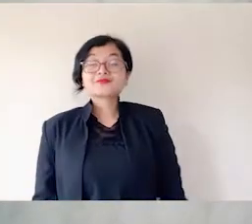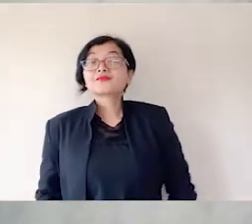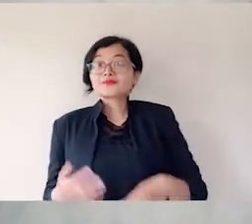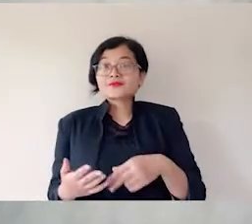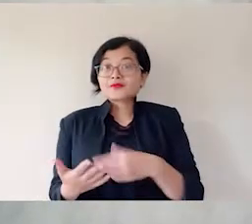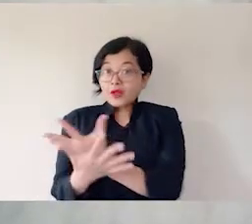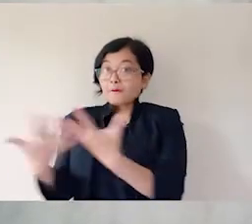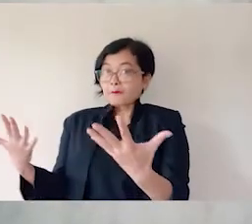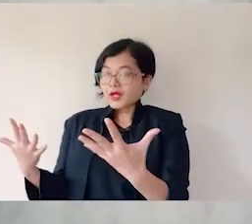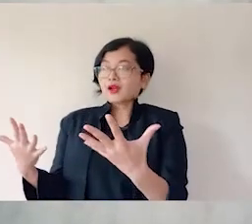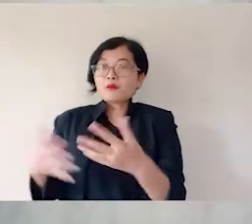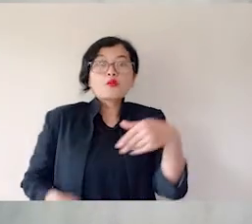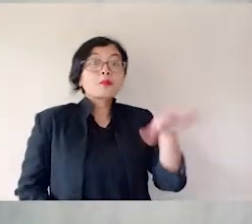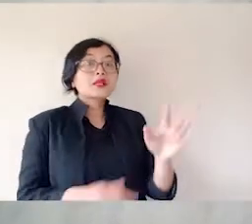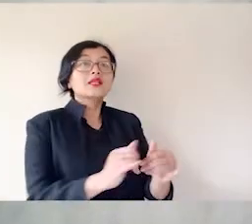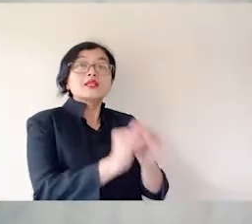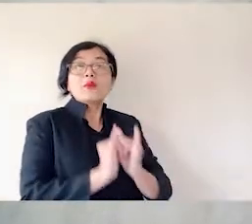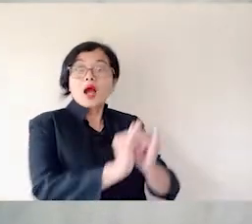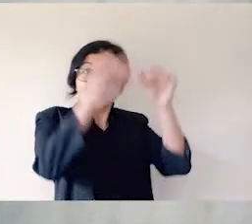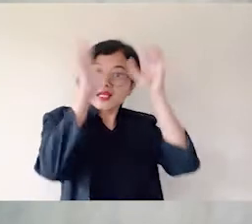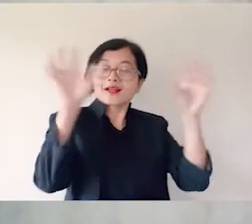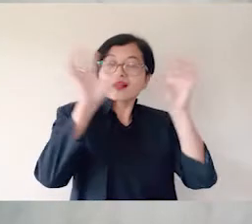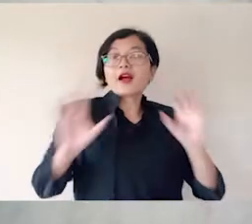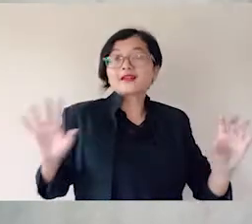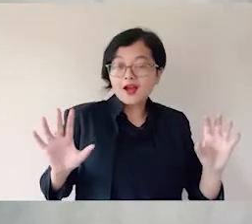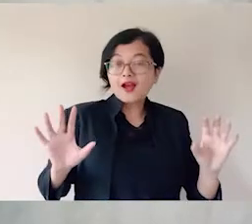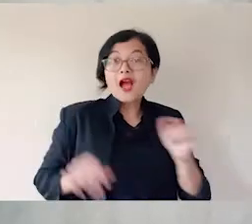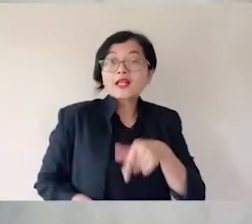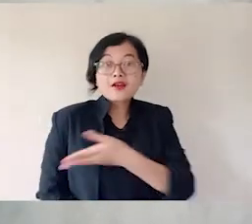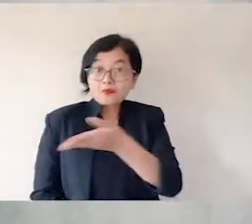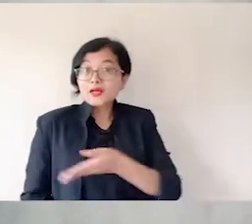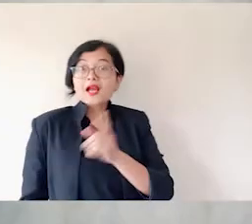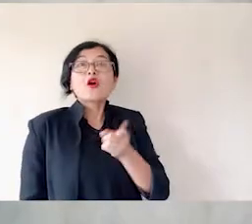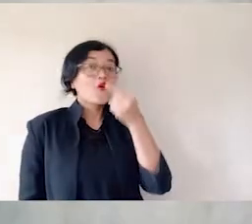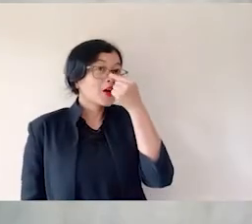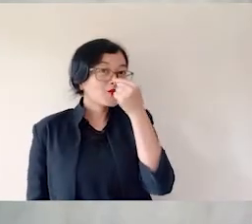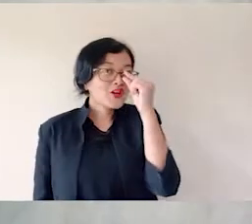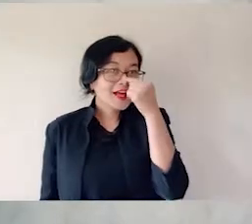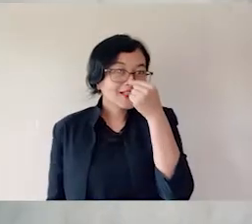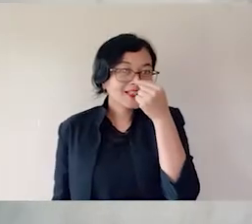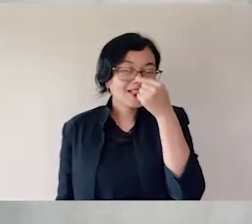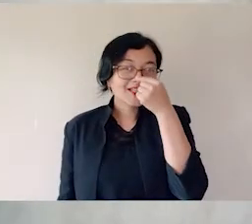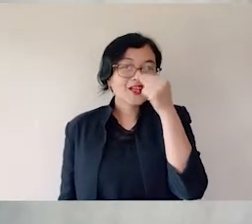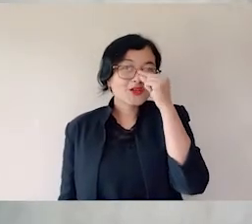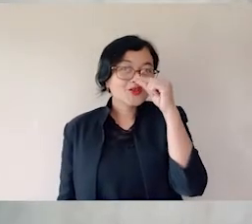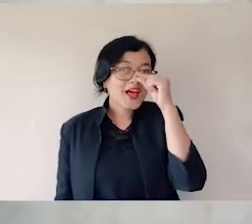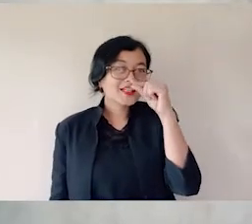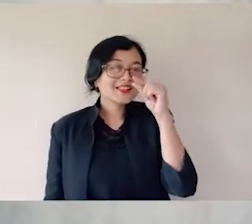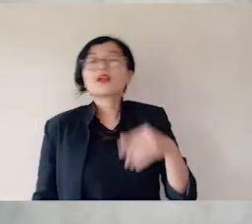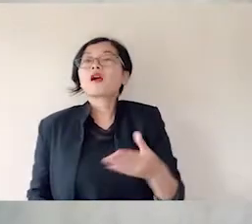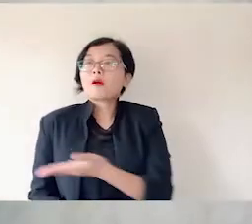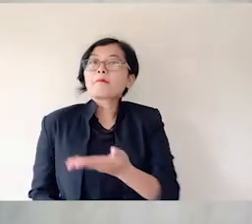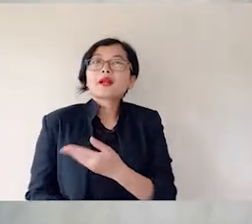Di antara mereka yang berangkat untuk beribadah pada hari raya itu terdapat beberapa orang Yunani. Orang-orang